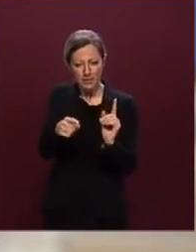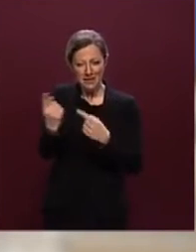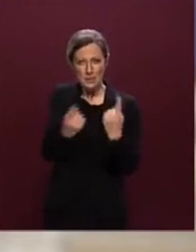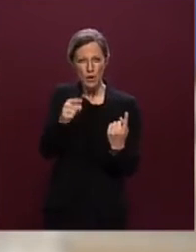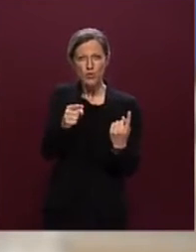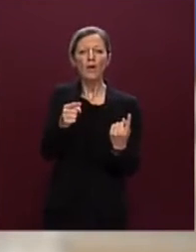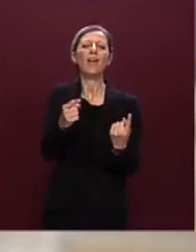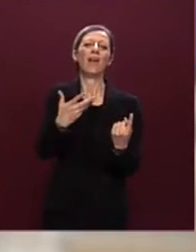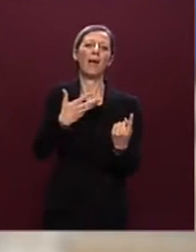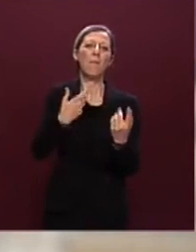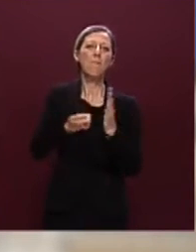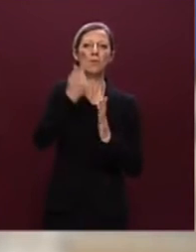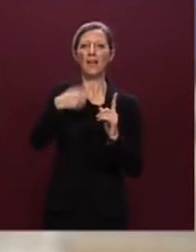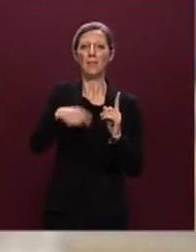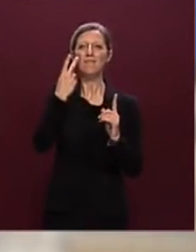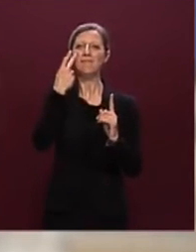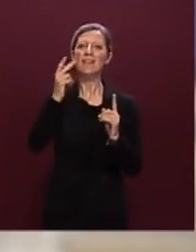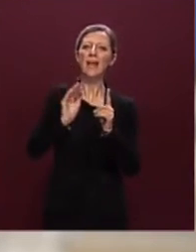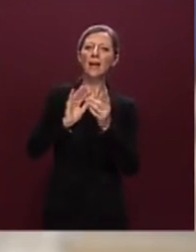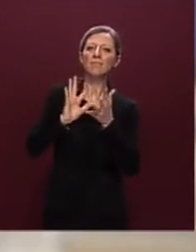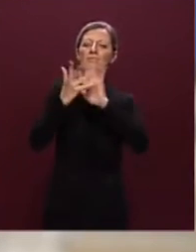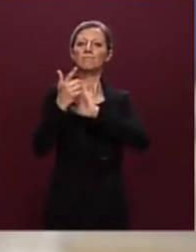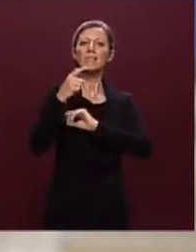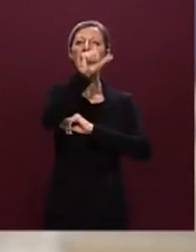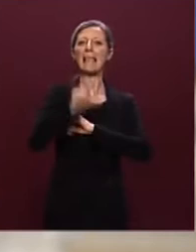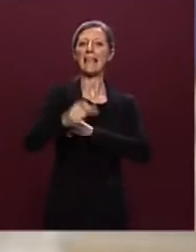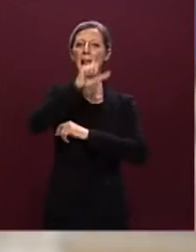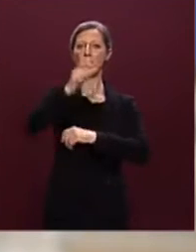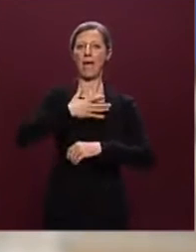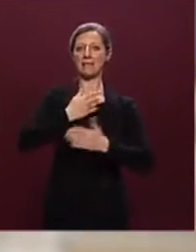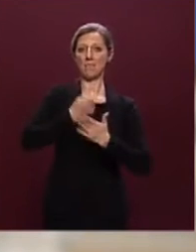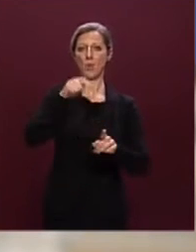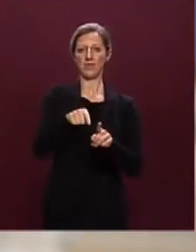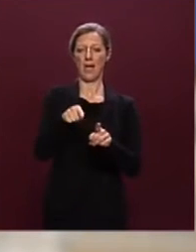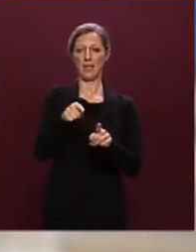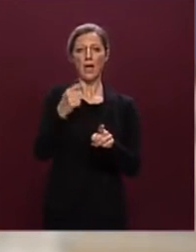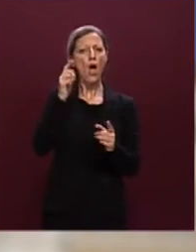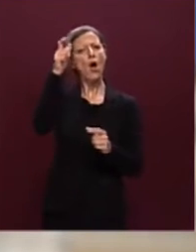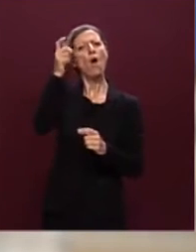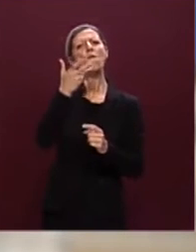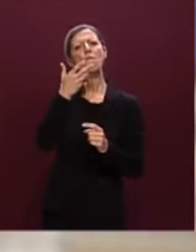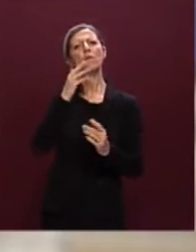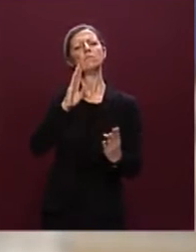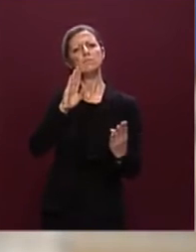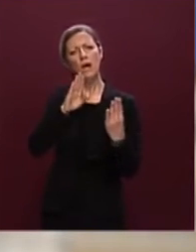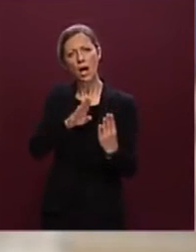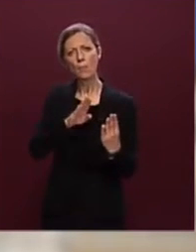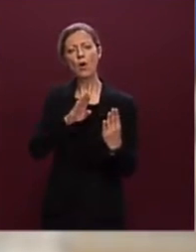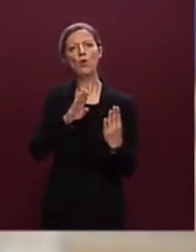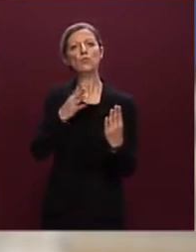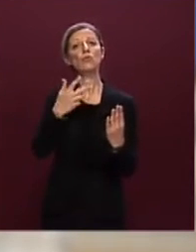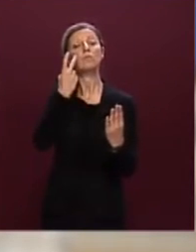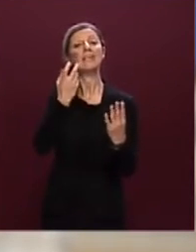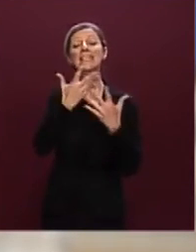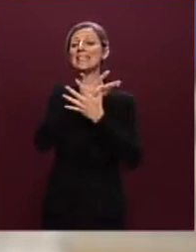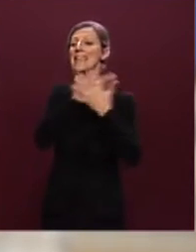se non la partita più rilevante, per il nostro Paese, ed è per questo che il Governo vuole avere un approccio che prevede in modo chiaro quelle che